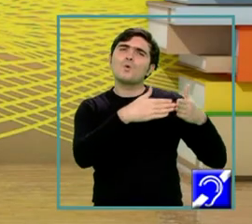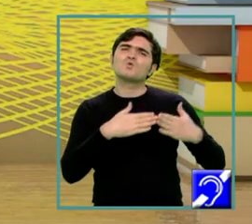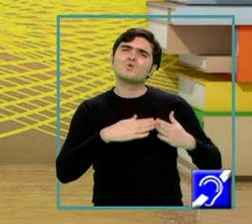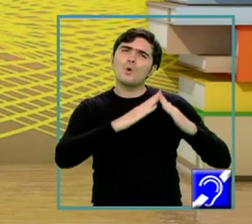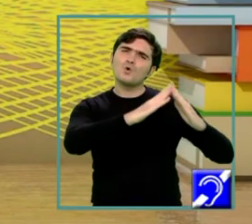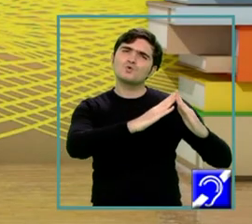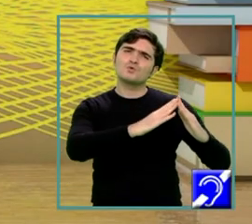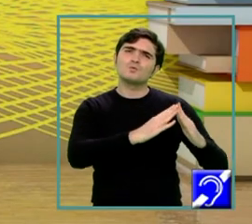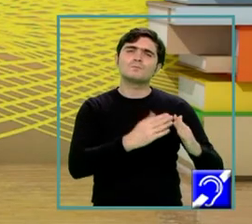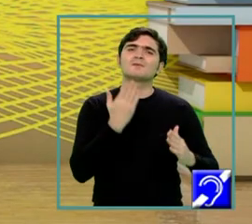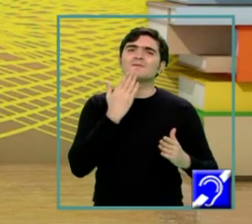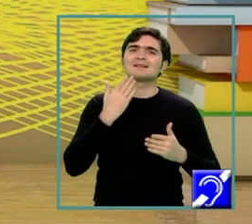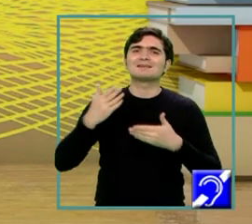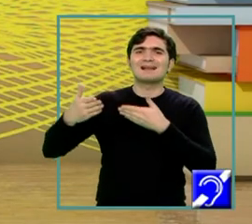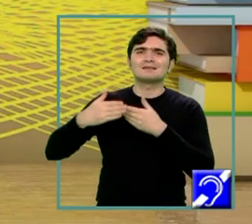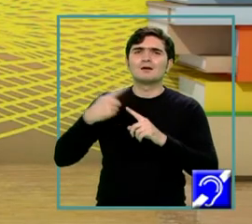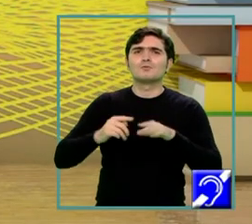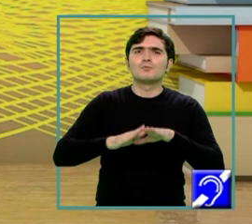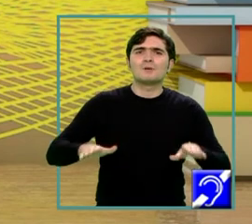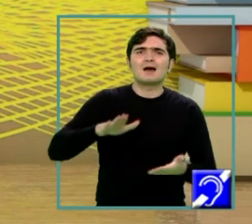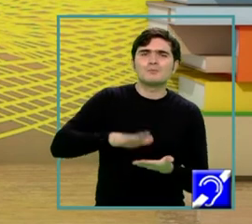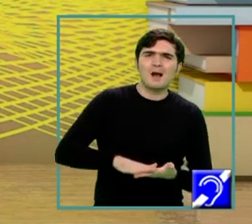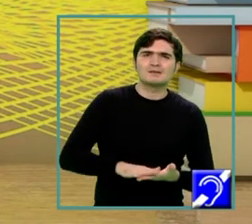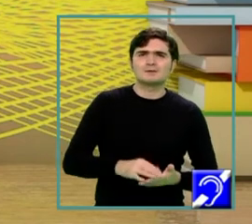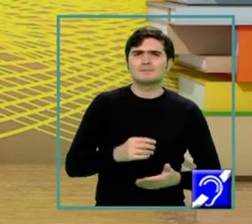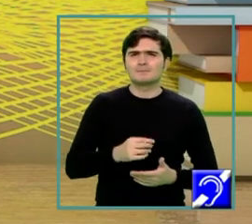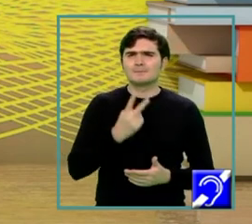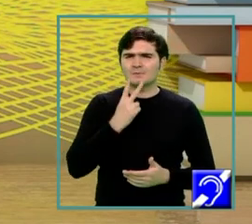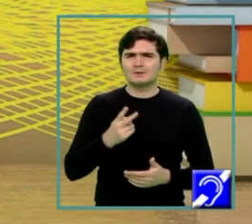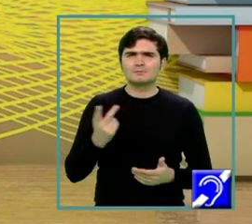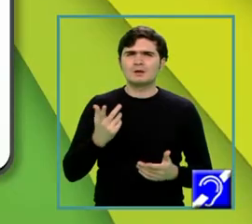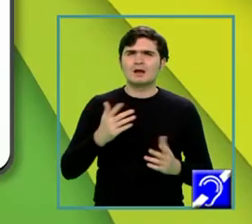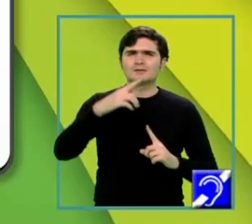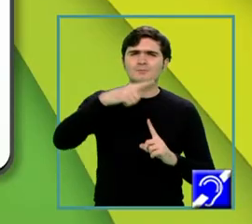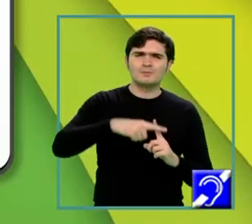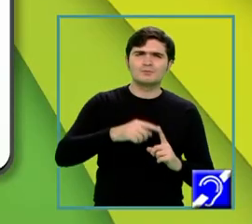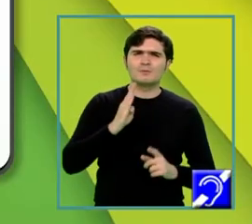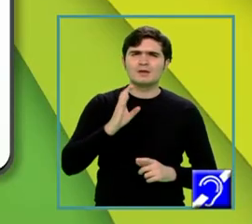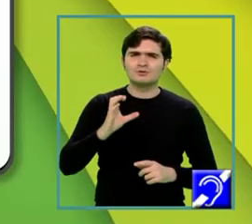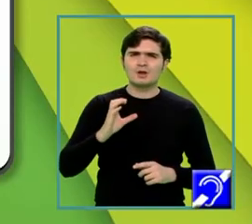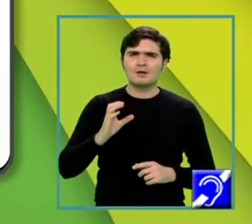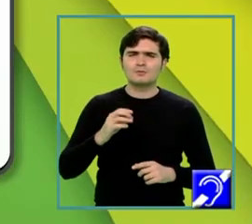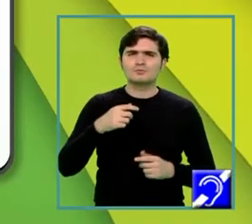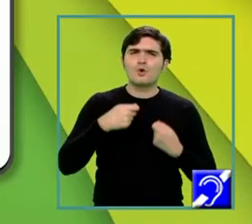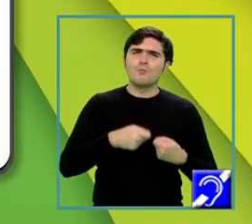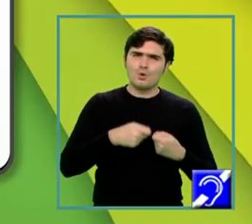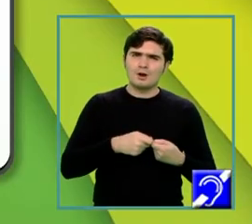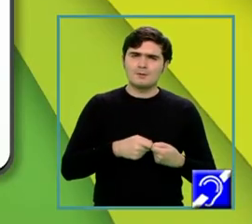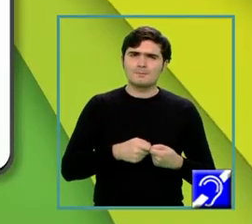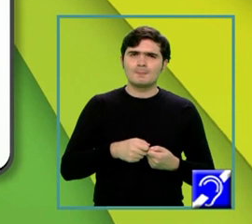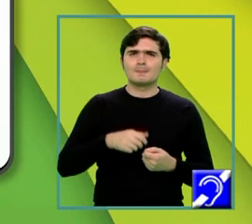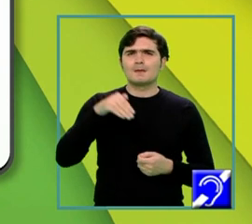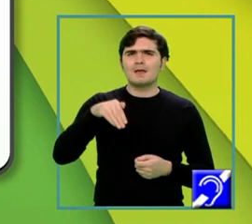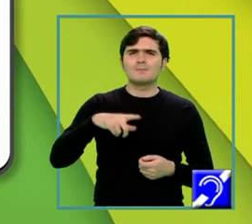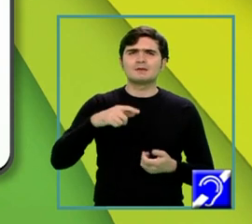planul bazei, observăm că avem VM perpendiculaire pe BC, OM perpendiculaire pe BC, BC este mâchie comună, M este mijlocul laturi BC